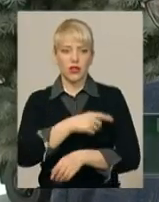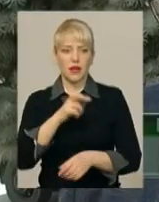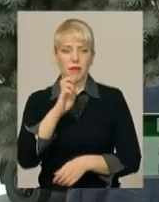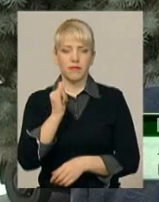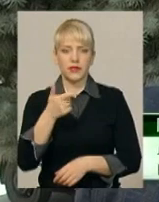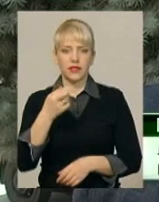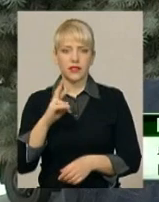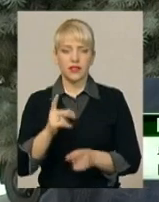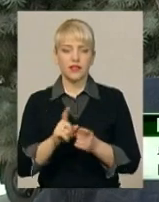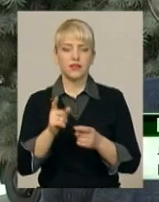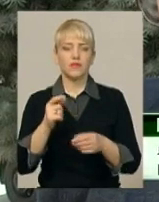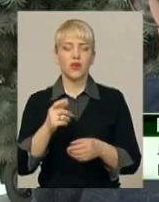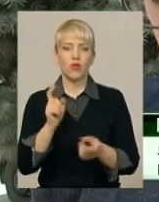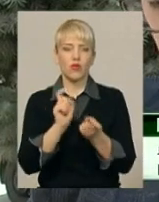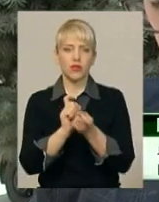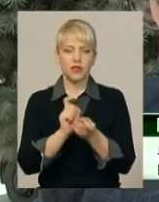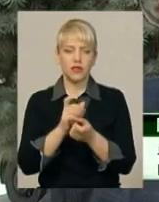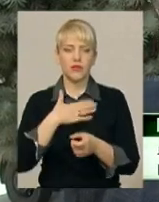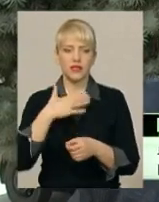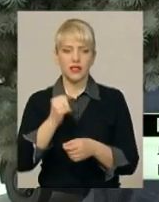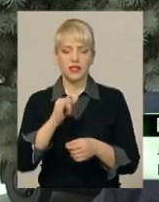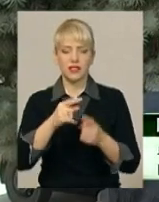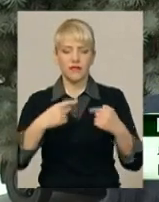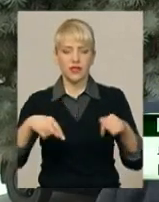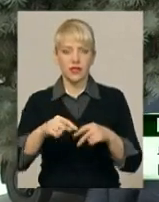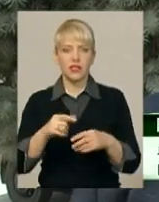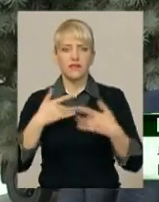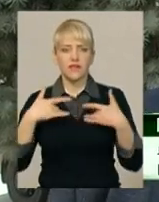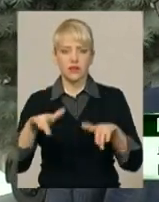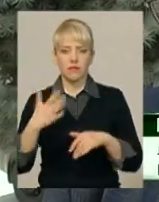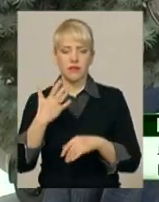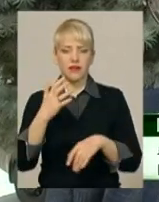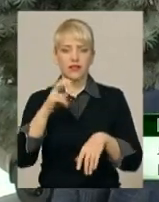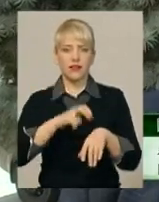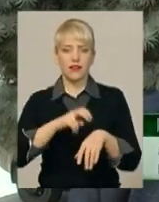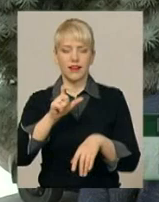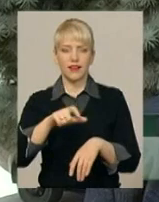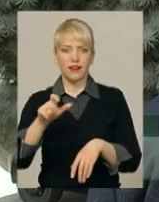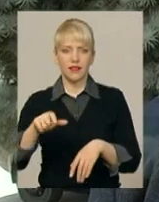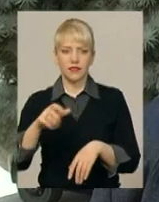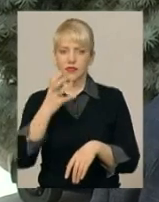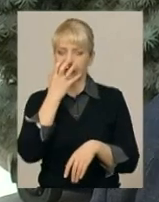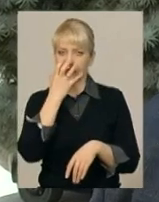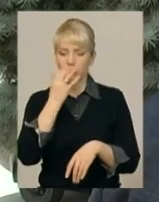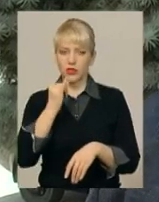керування постійні конфлікти та претензії із відділення звільнилося 5 лікарів, анестезіологи, 9 медсестер, анестезисток.